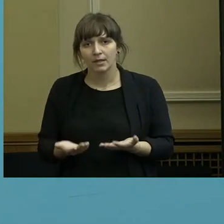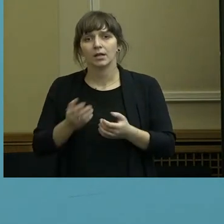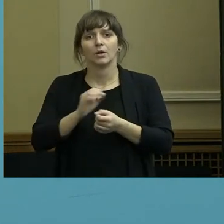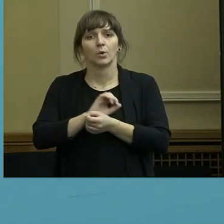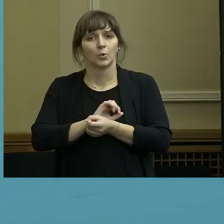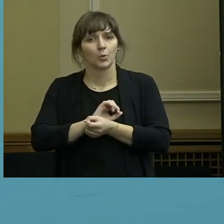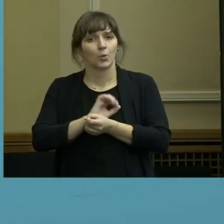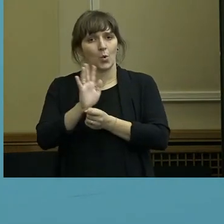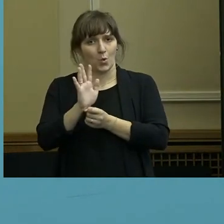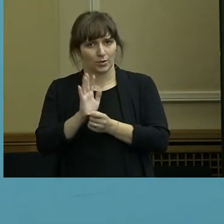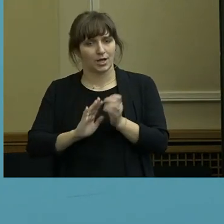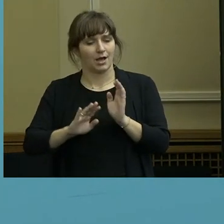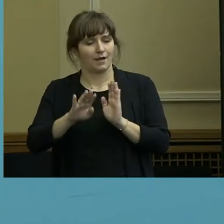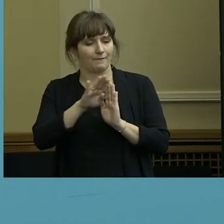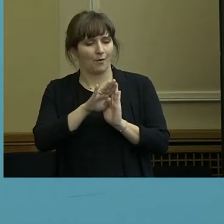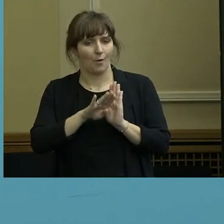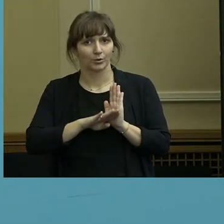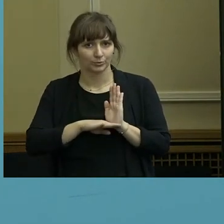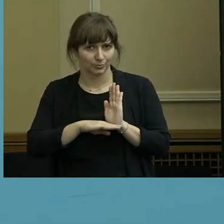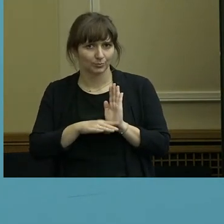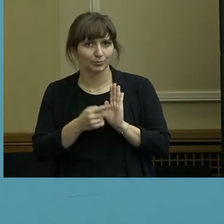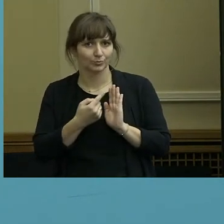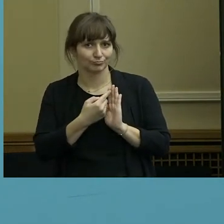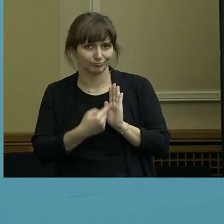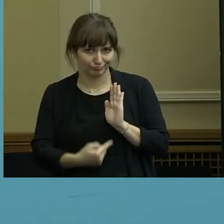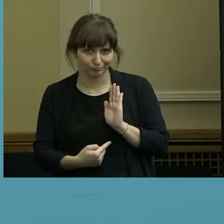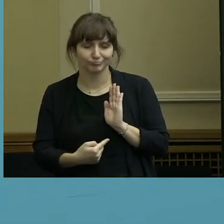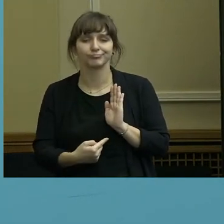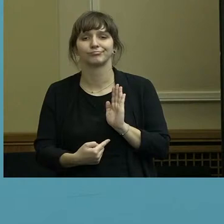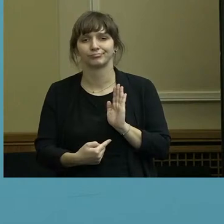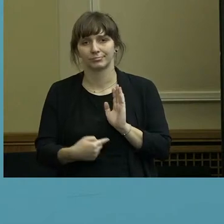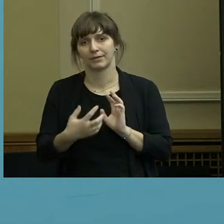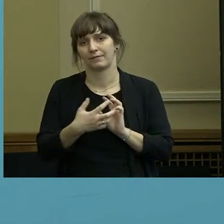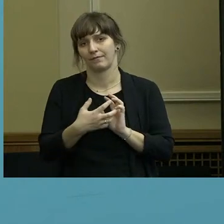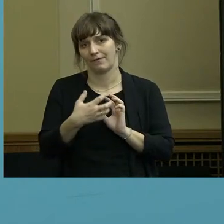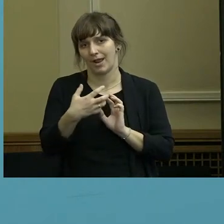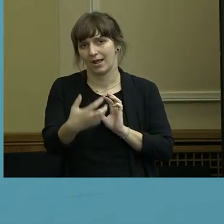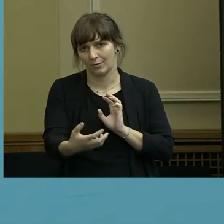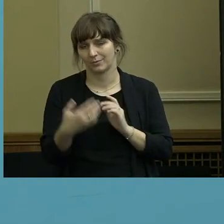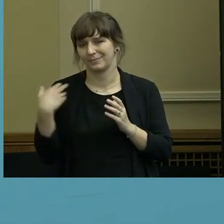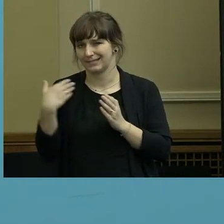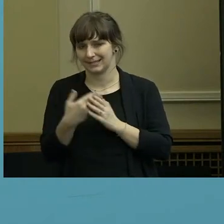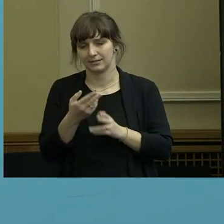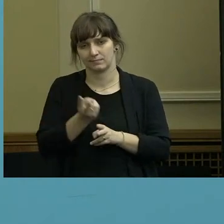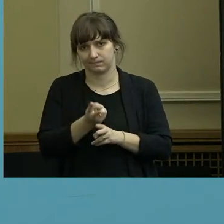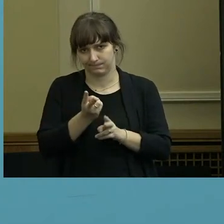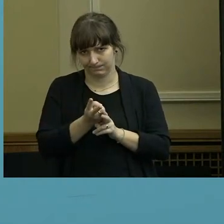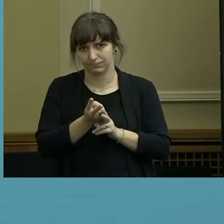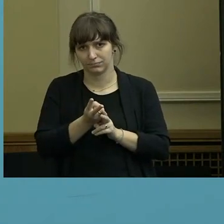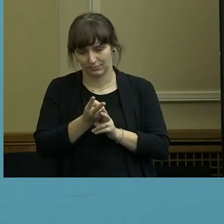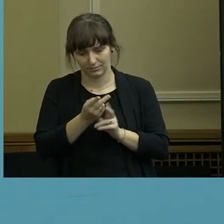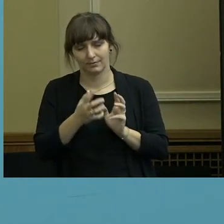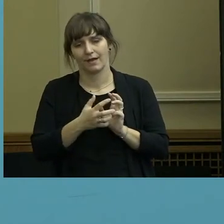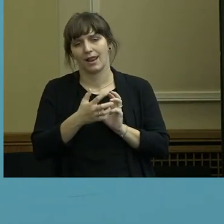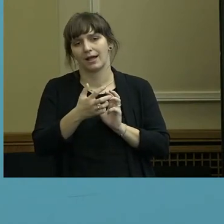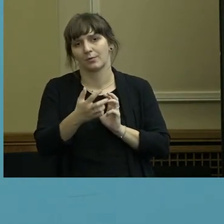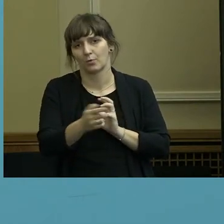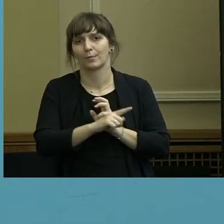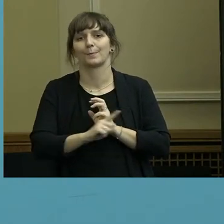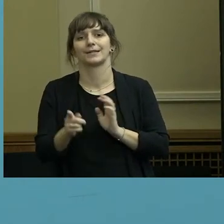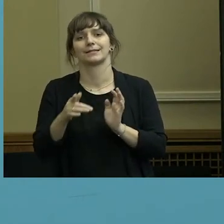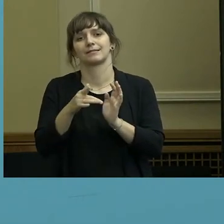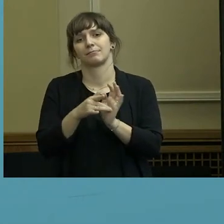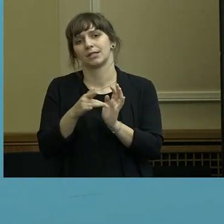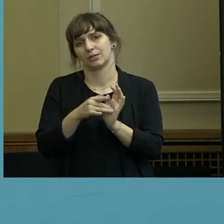-Verordnung, dass die verlängert wird bis Mitte November. Also sozusagen